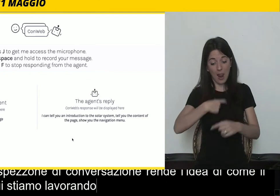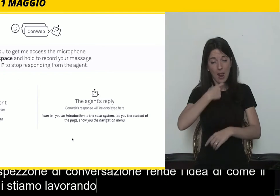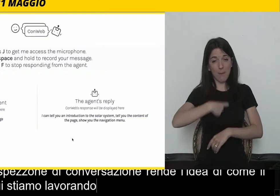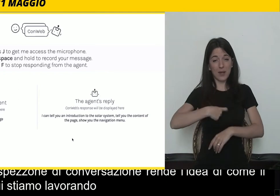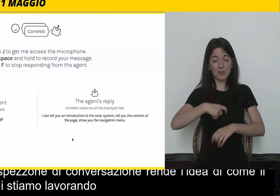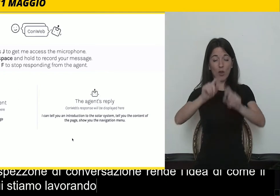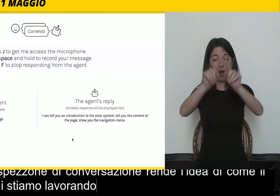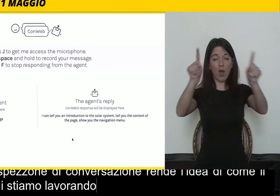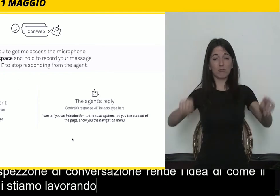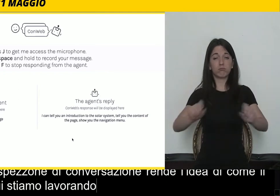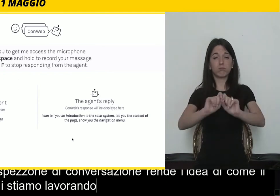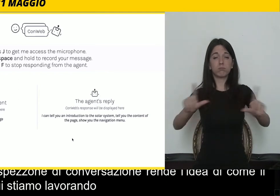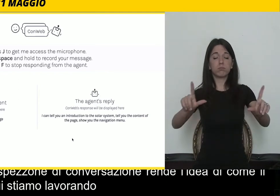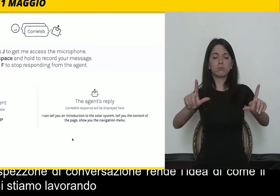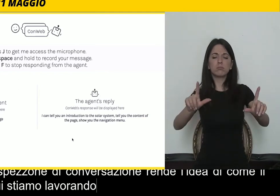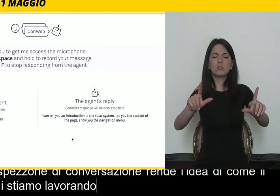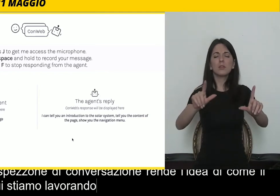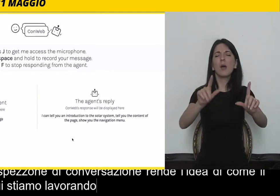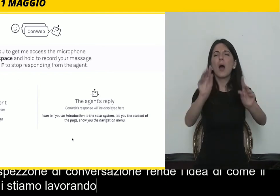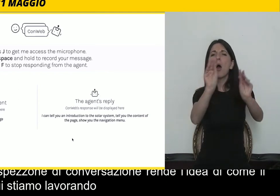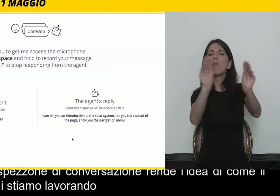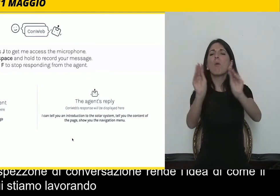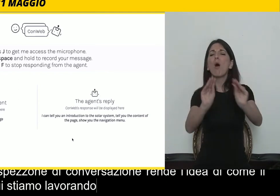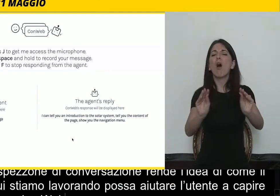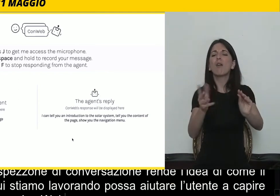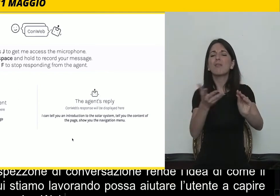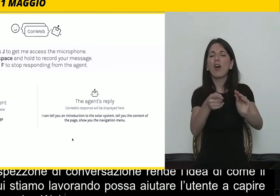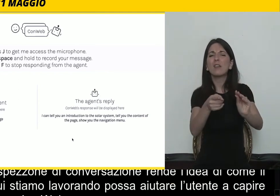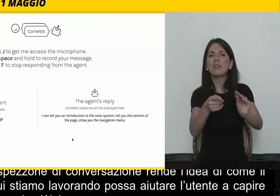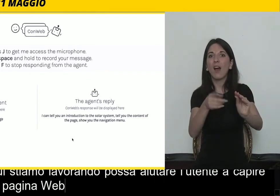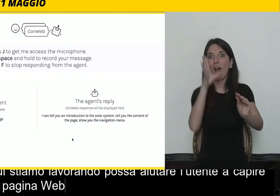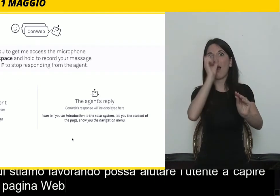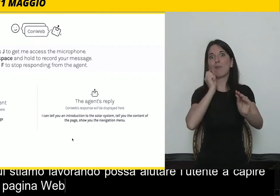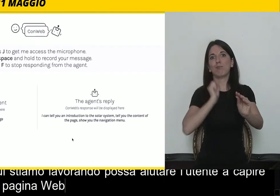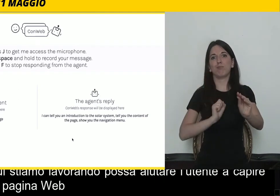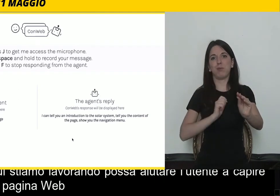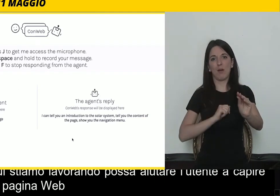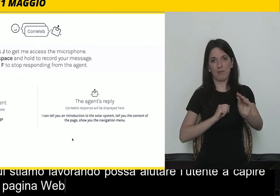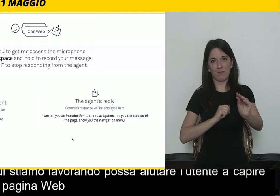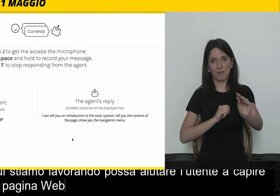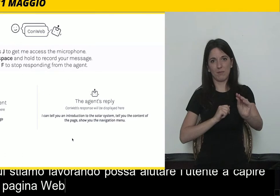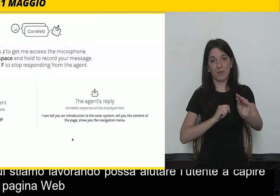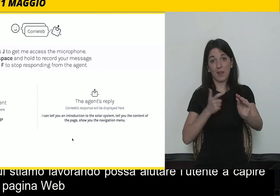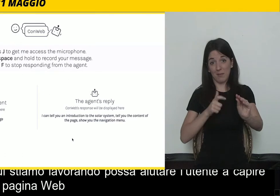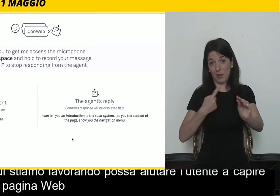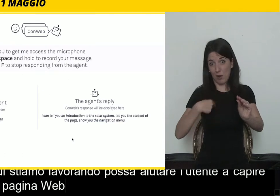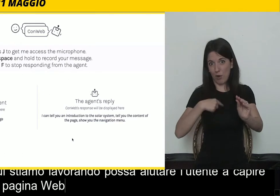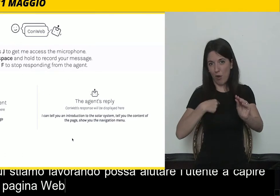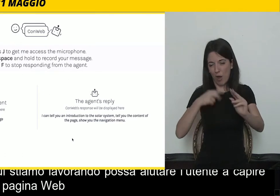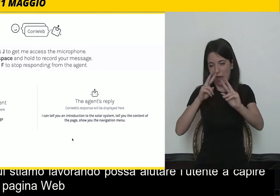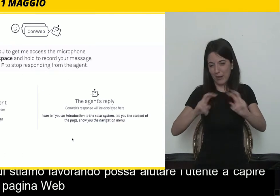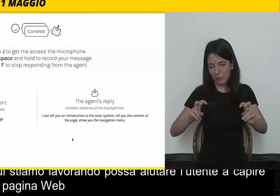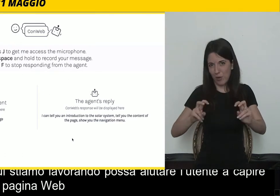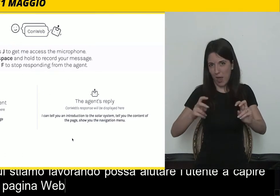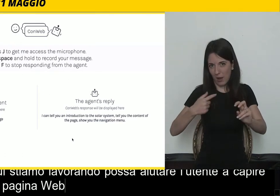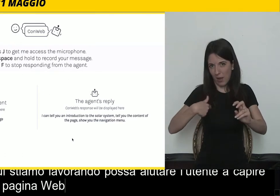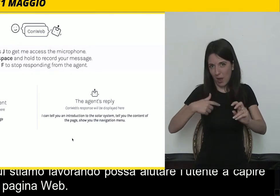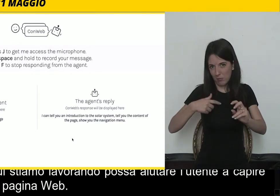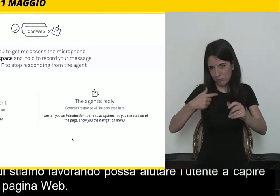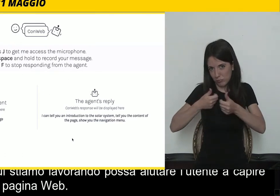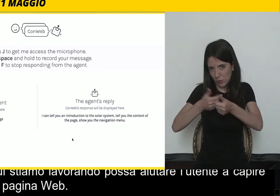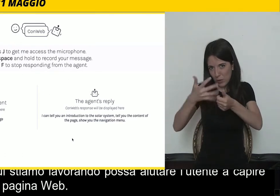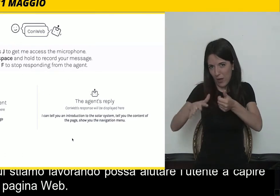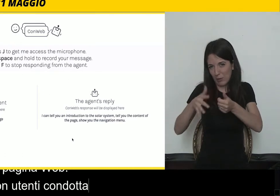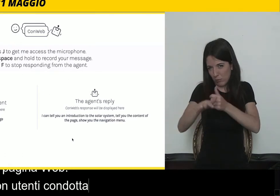c'è in una pagina web. Nella ricerca con gli utenti che abbiamo condotto, di cui parlerò tra un po', gli utenti ci hanno